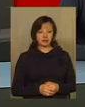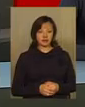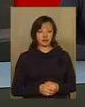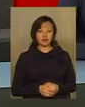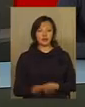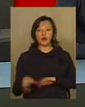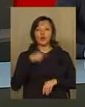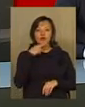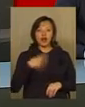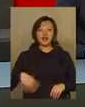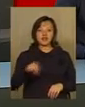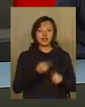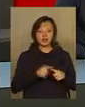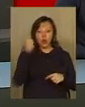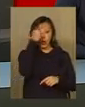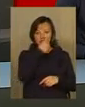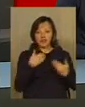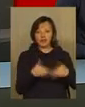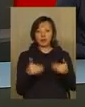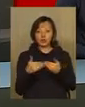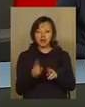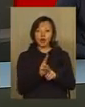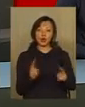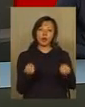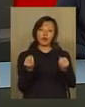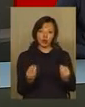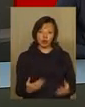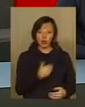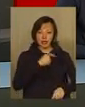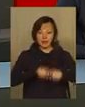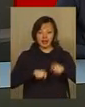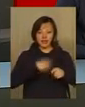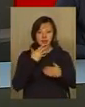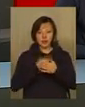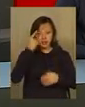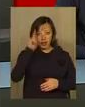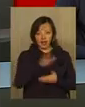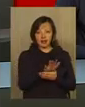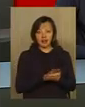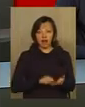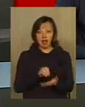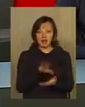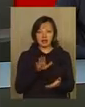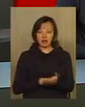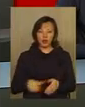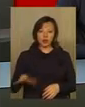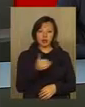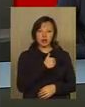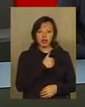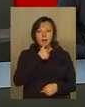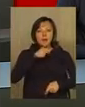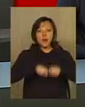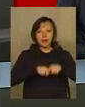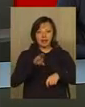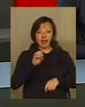До уваги всіх цьогорічних випускників і тих, хто просто охочий перевірити свої знання. Триває реєстрація усіх бажаючих пройти